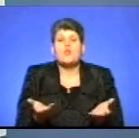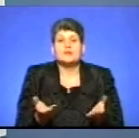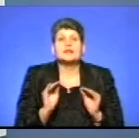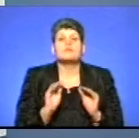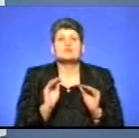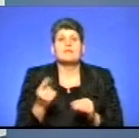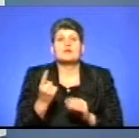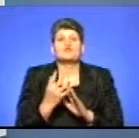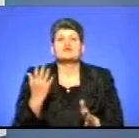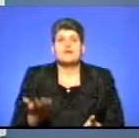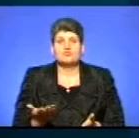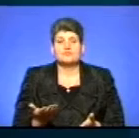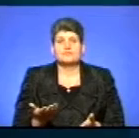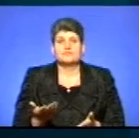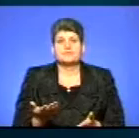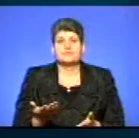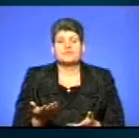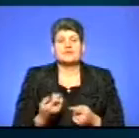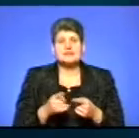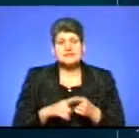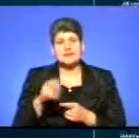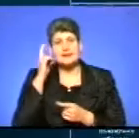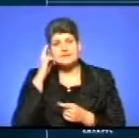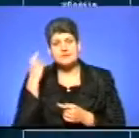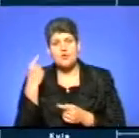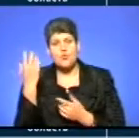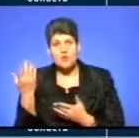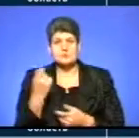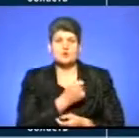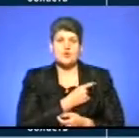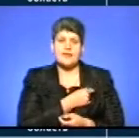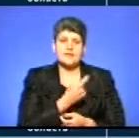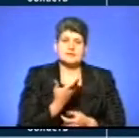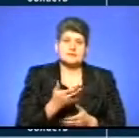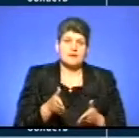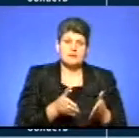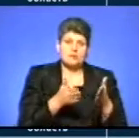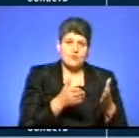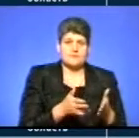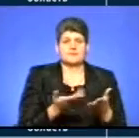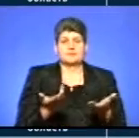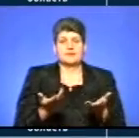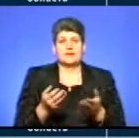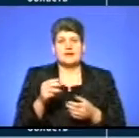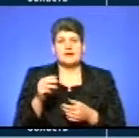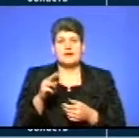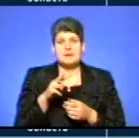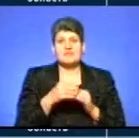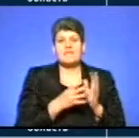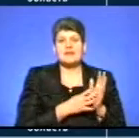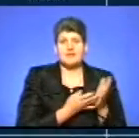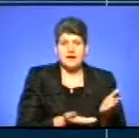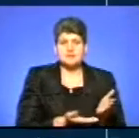встановлювали радари? Це Київська область, це Одеська траса, Київська, М-19,